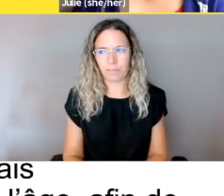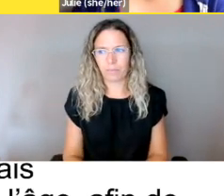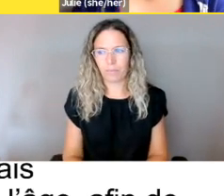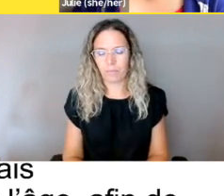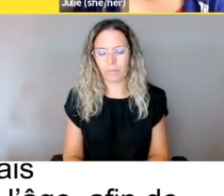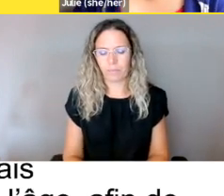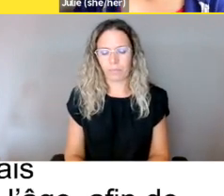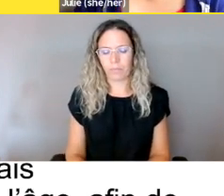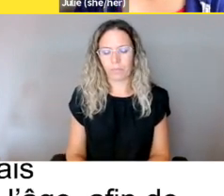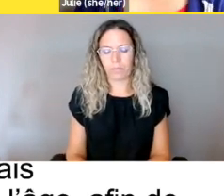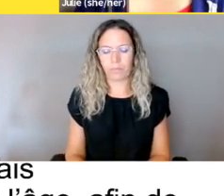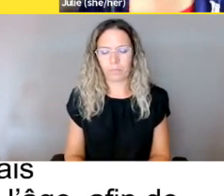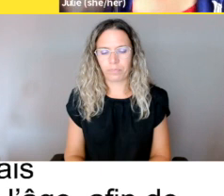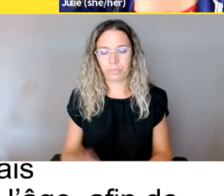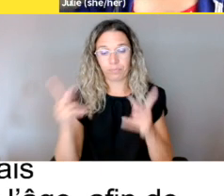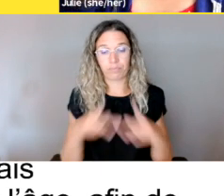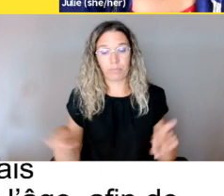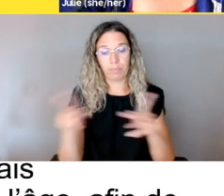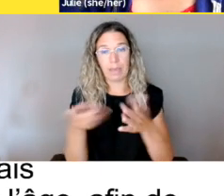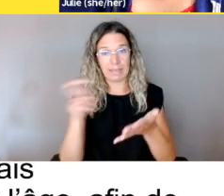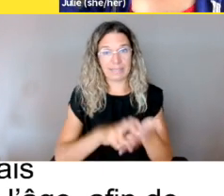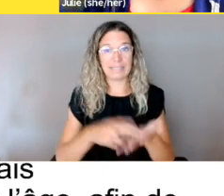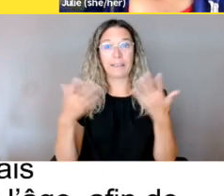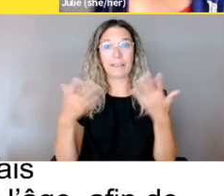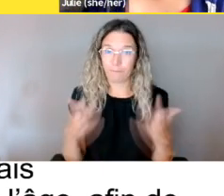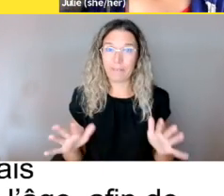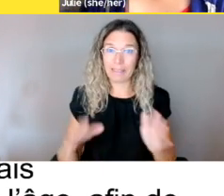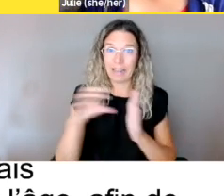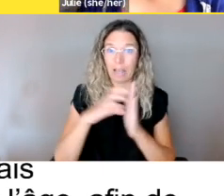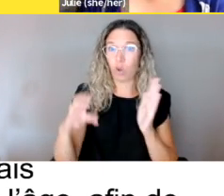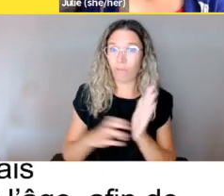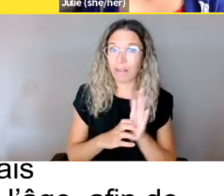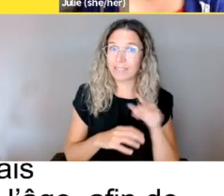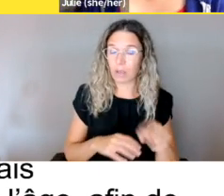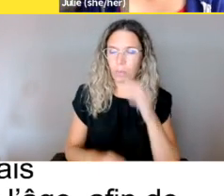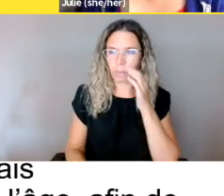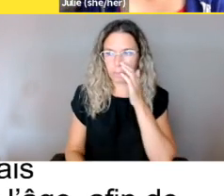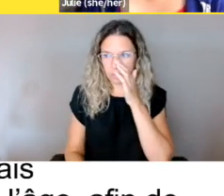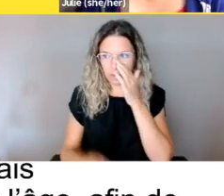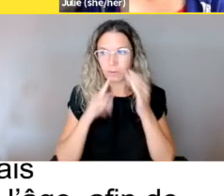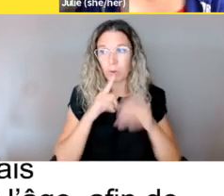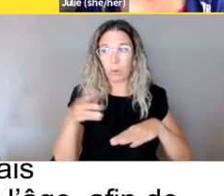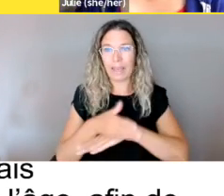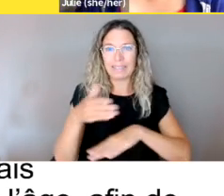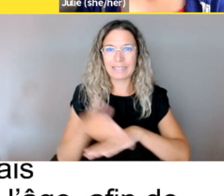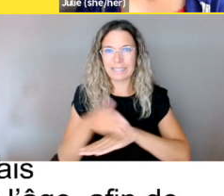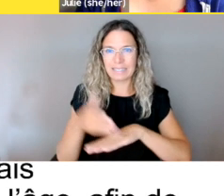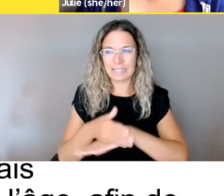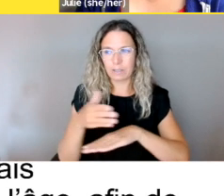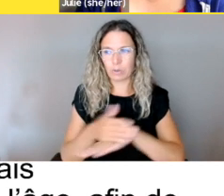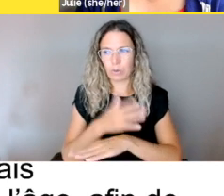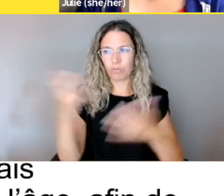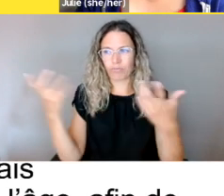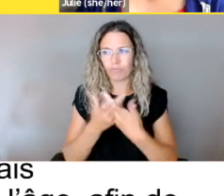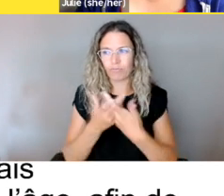Les États-partis, donc c'est toujours les États qui ont signé cette convention, assurent l'accès effectif des personnes